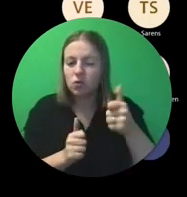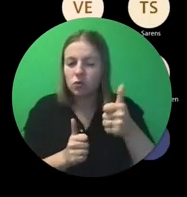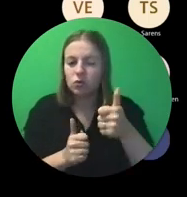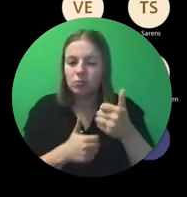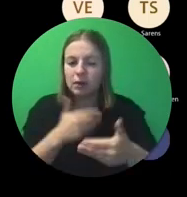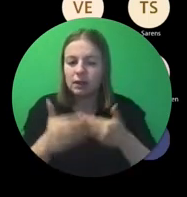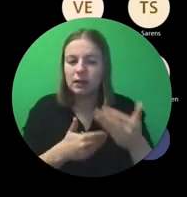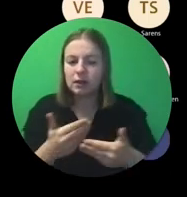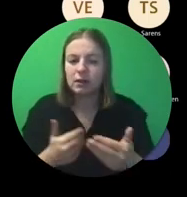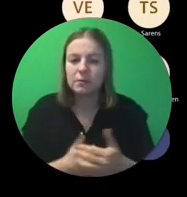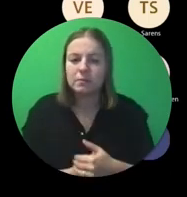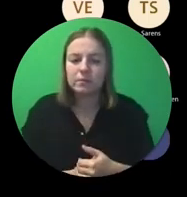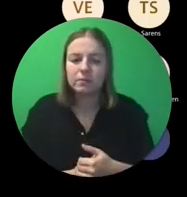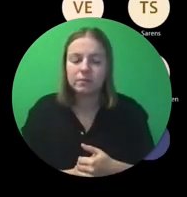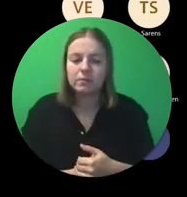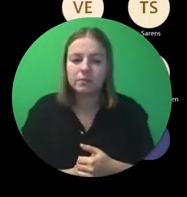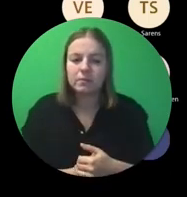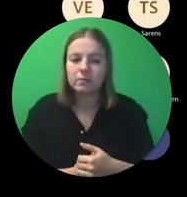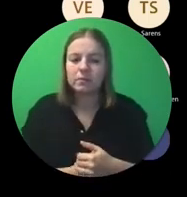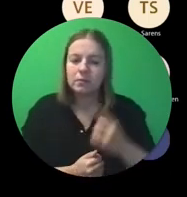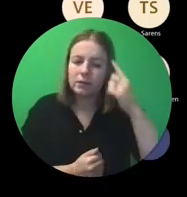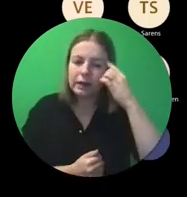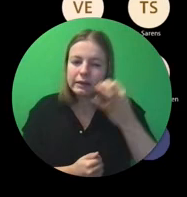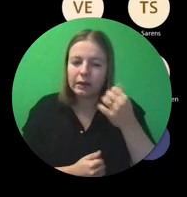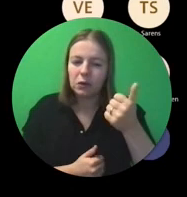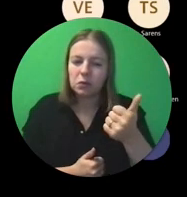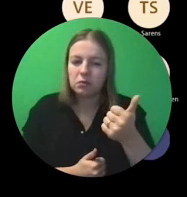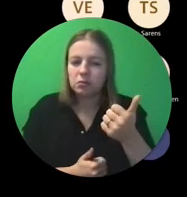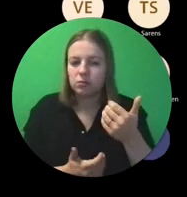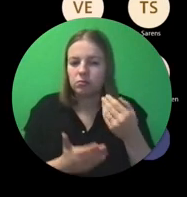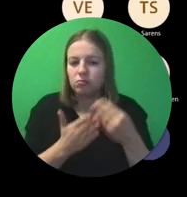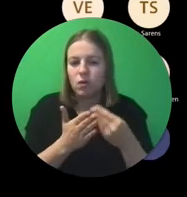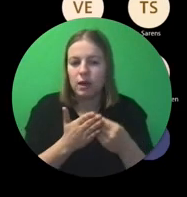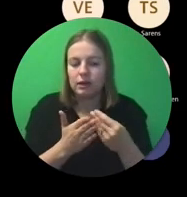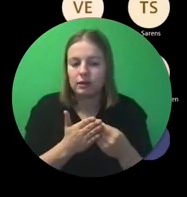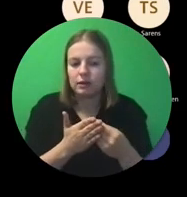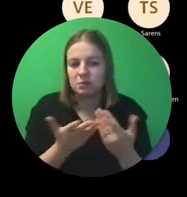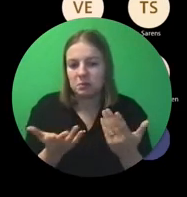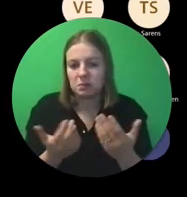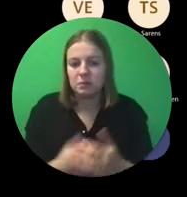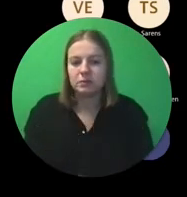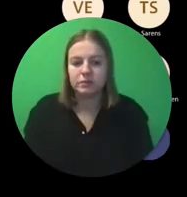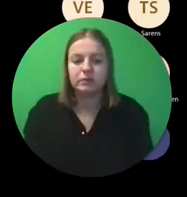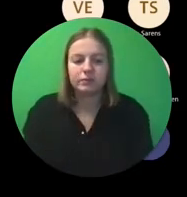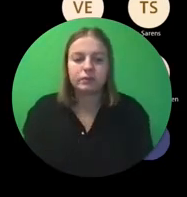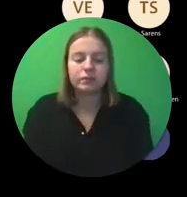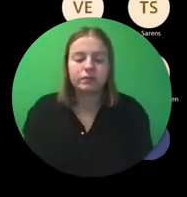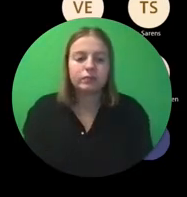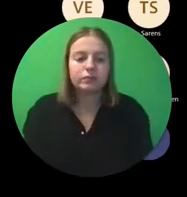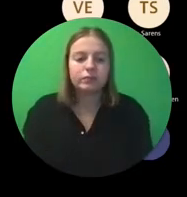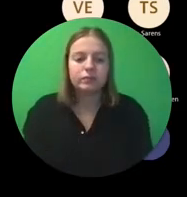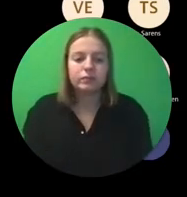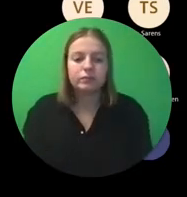Dat zou zeer goed, dat is een heel goed bewijs eigenlijk.